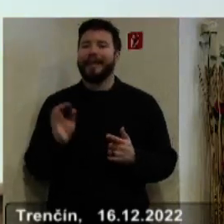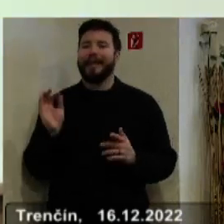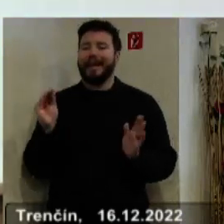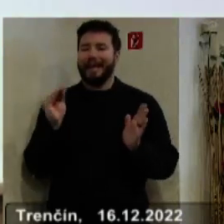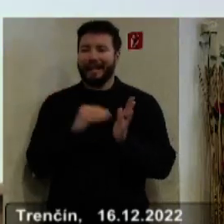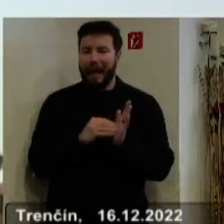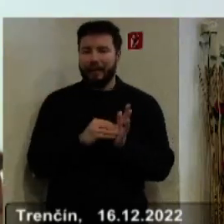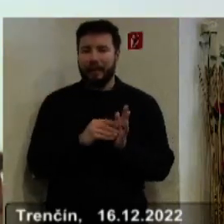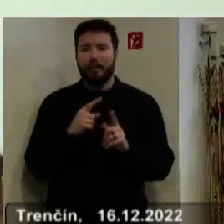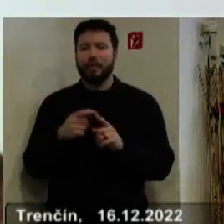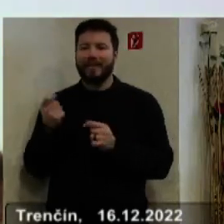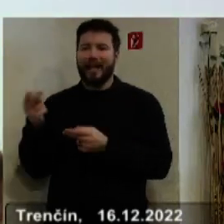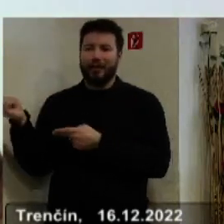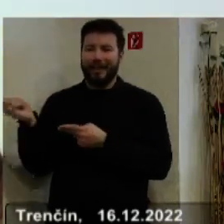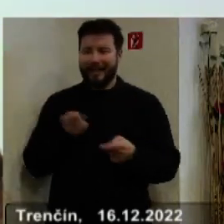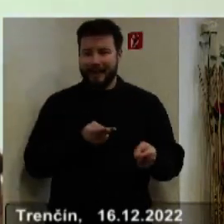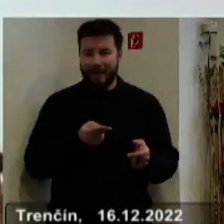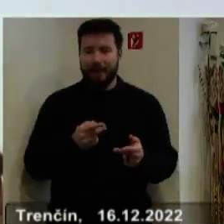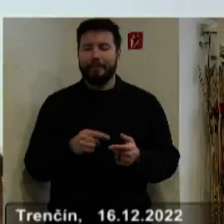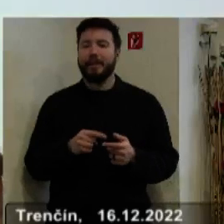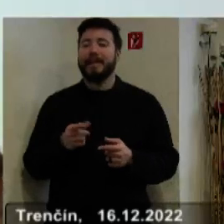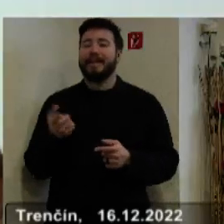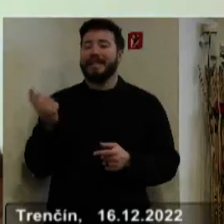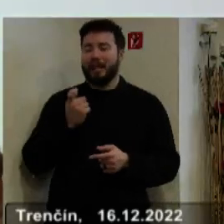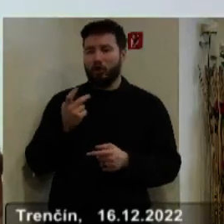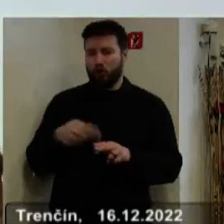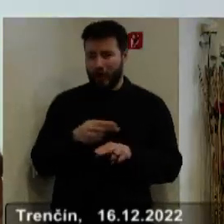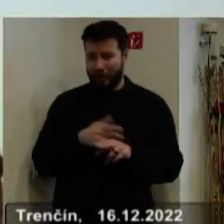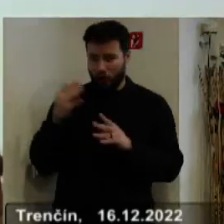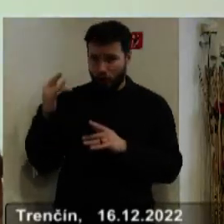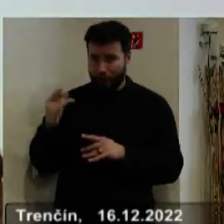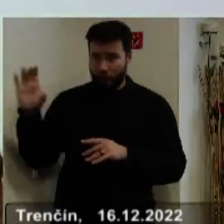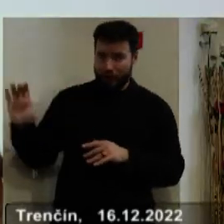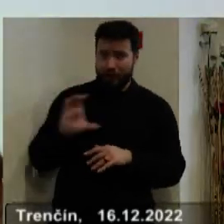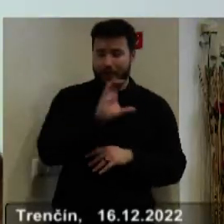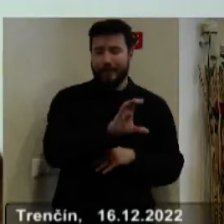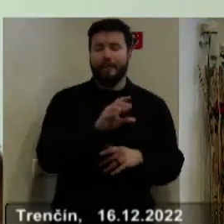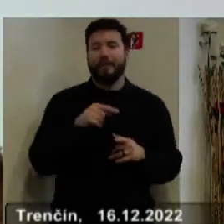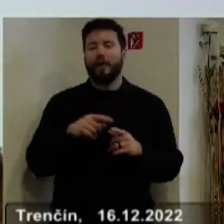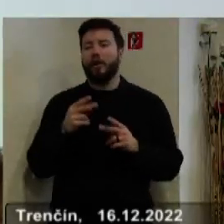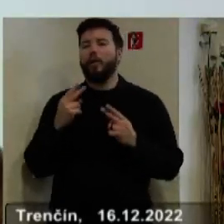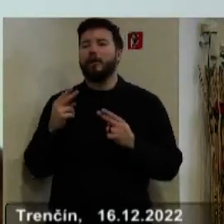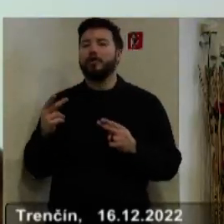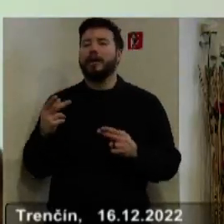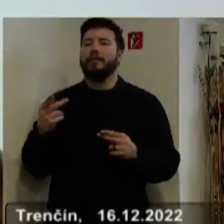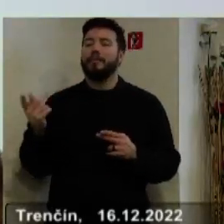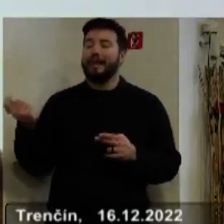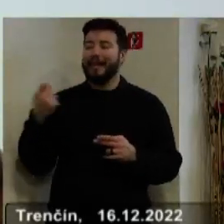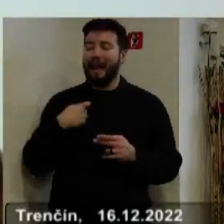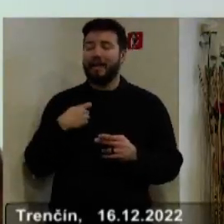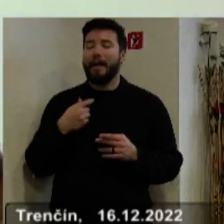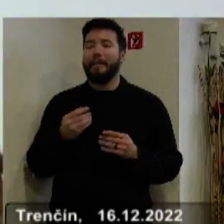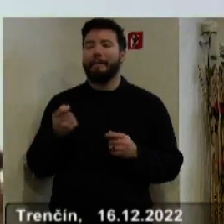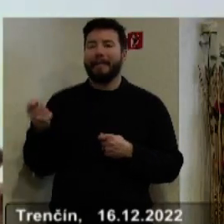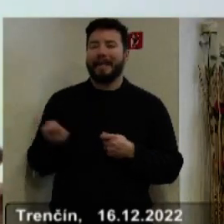transfery. Ide vlastne o objem finančných prostriedkov zo štátneho rozpočtu, ktorý je určený na úhradu nákladov spojených s preneseným výkonom